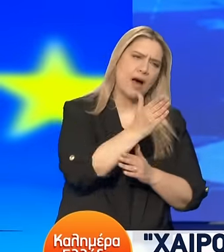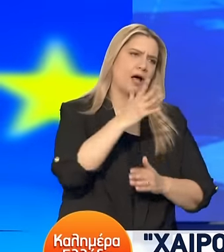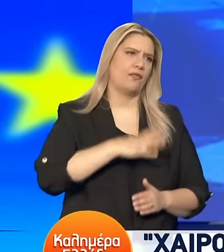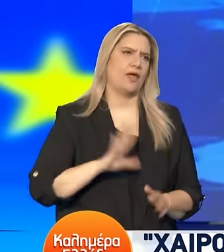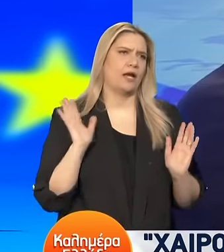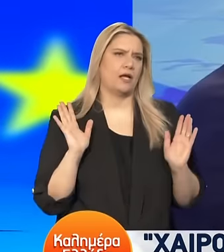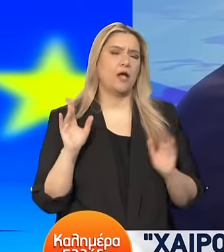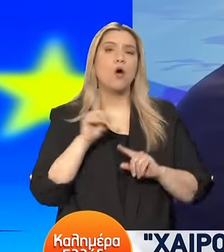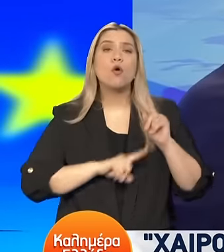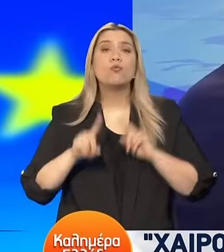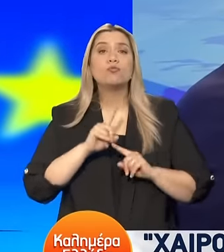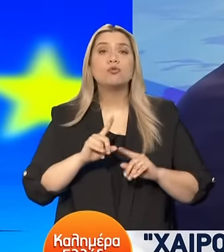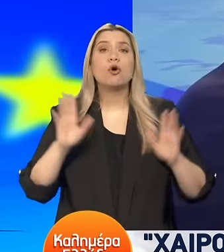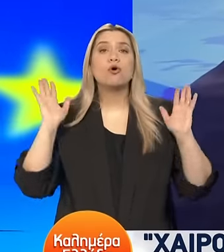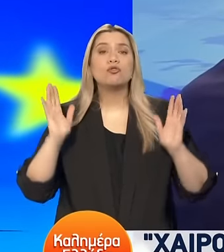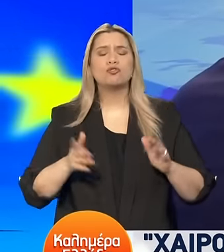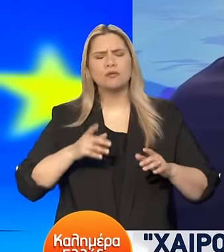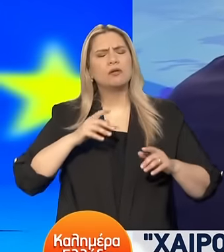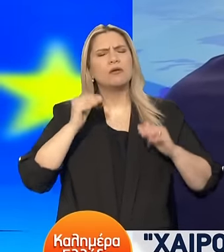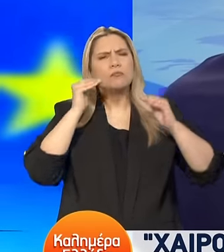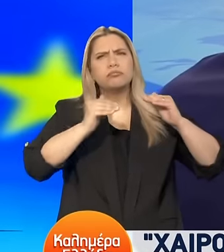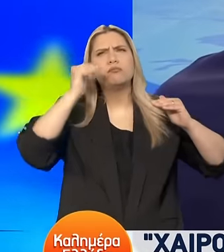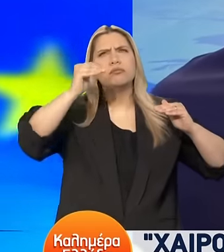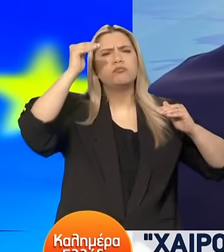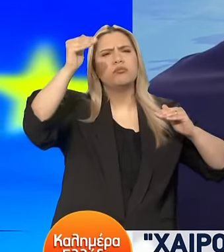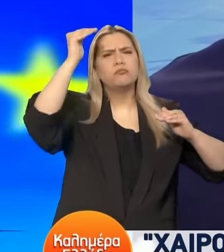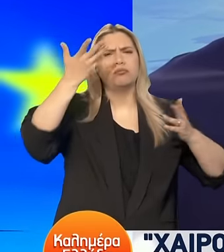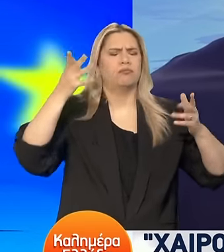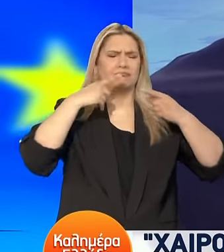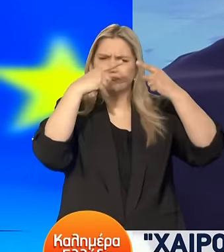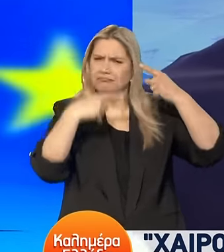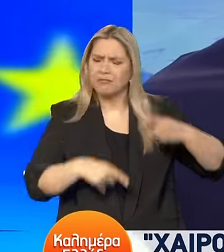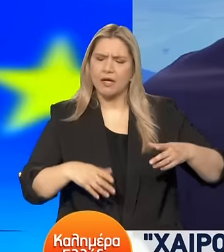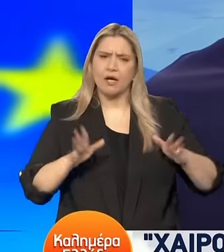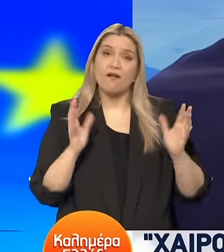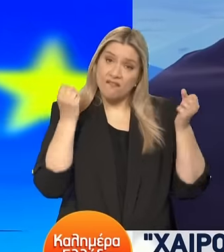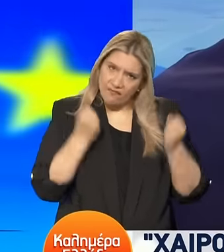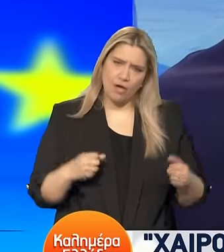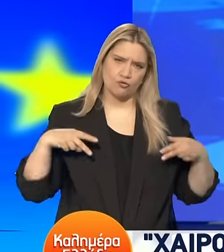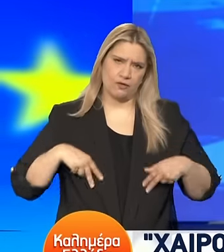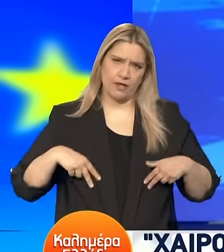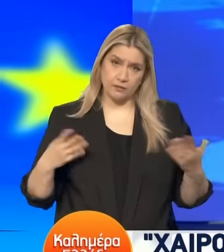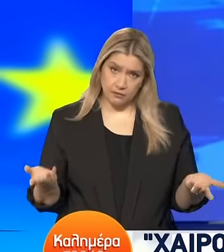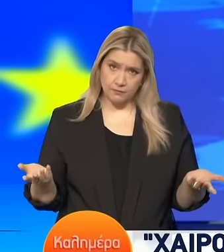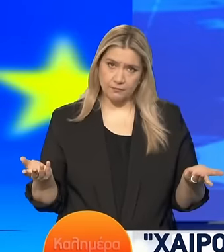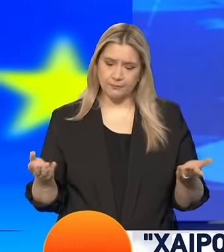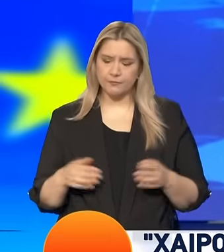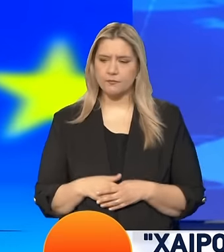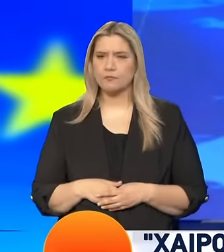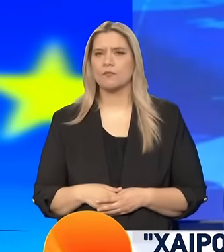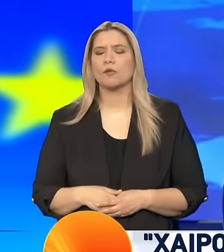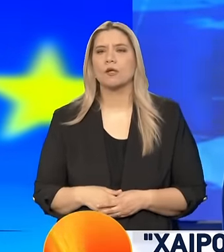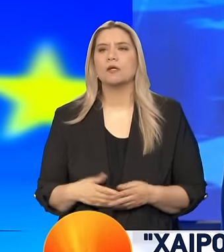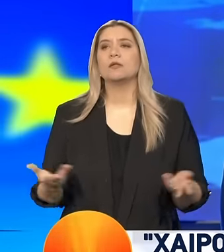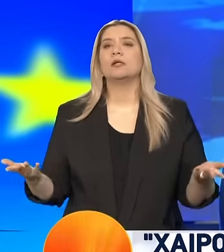έχουν τις ευθύνες Όσο ψηλά και αν βρίσκονται Αυτό είναι ένα βάρος για την κυβέρνηση και για εσάς προσωπικά Είναι βάρος για την κυβέρνηση